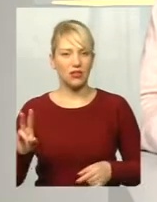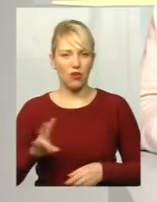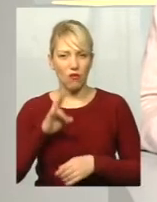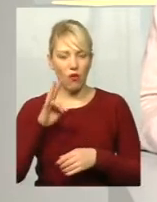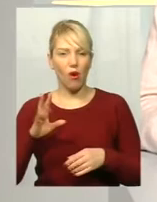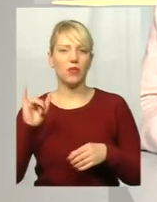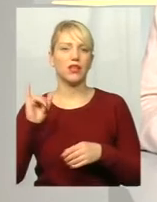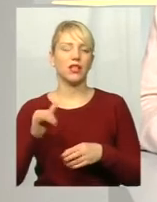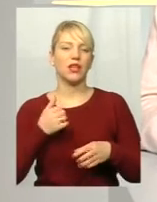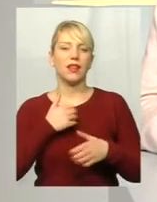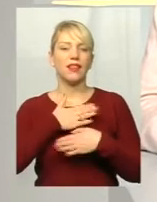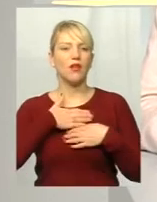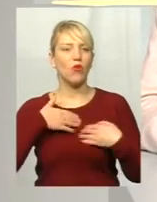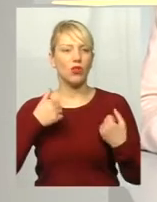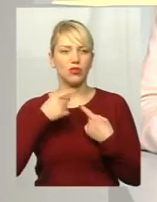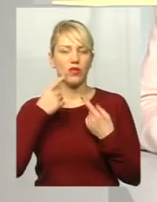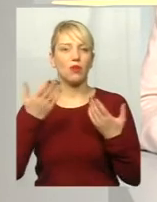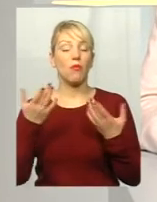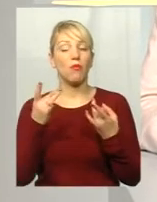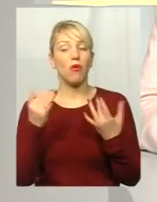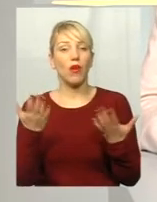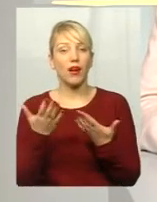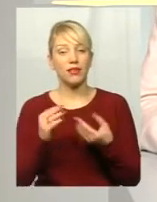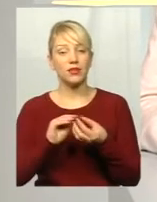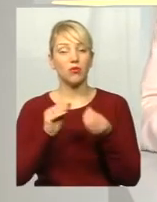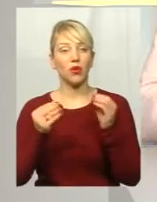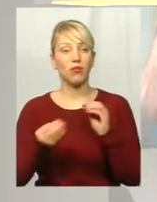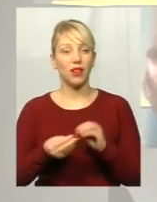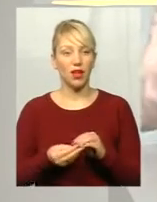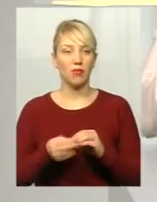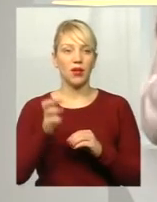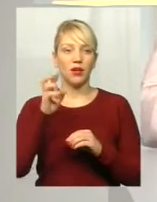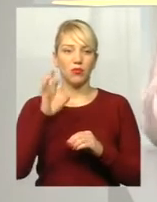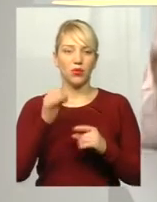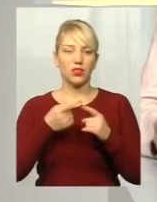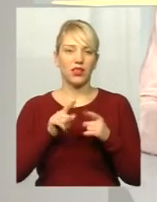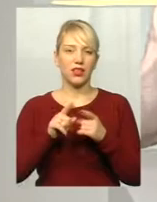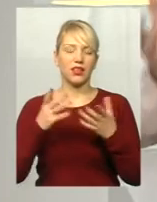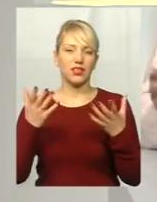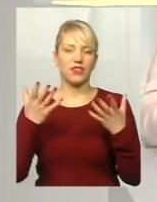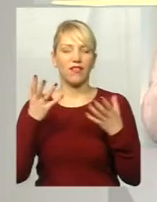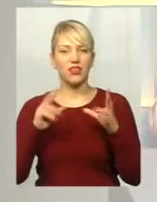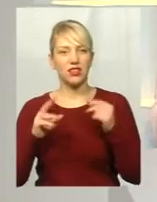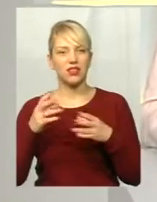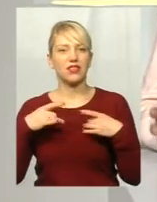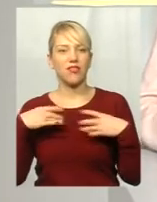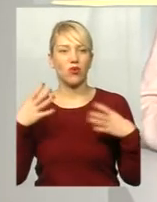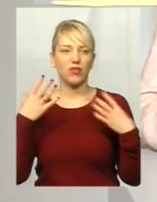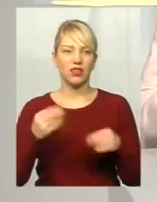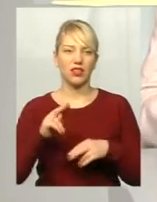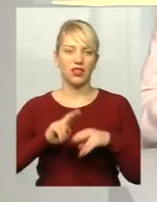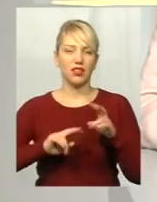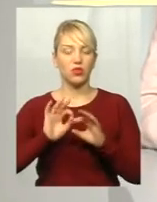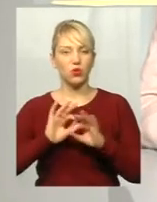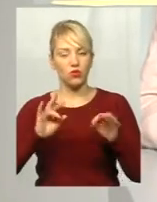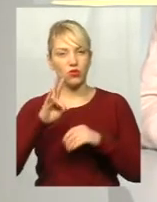Ну, не хочеться, звичайно, говорити про якісь проблеми, тому що все ж таки, все одно, такі святкові дні, якийсь настрій такий чудовий.